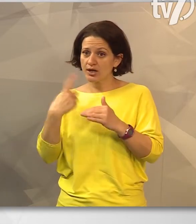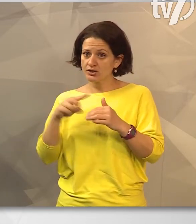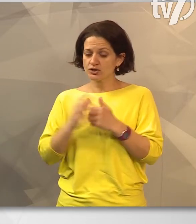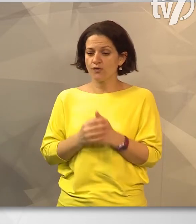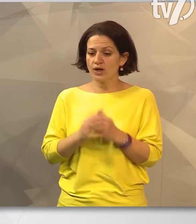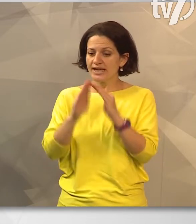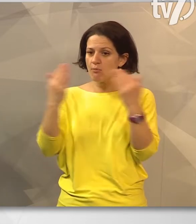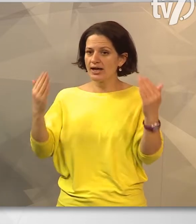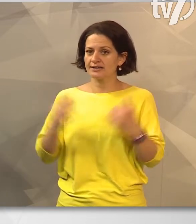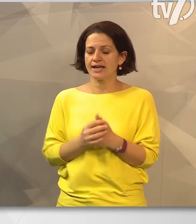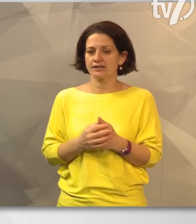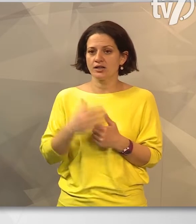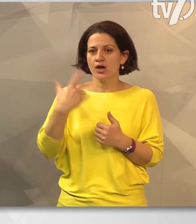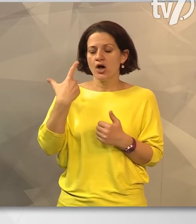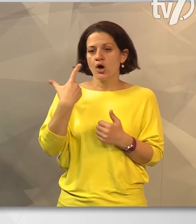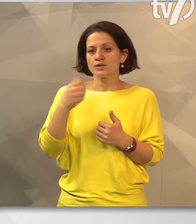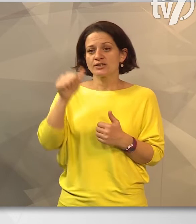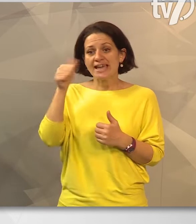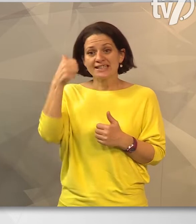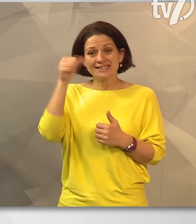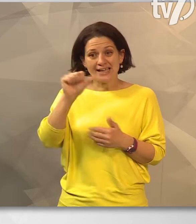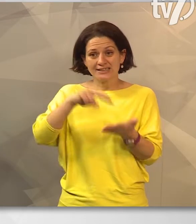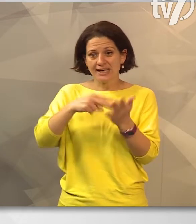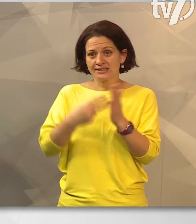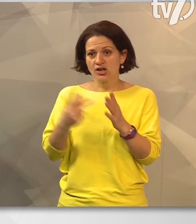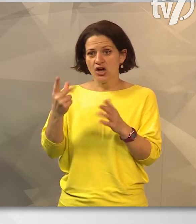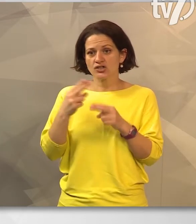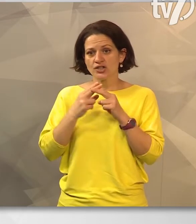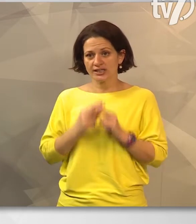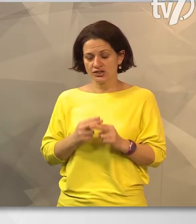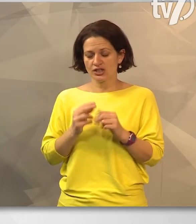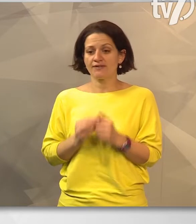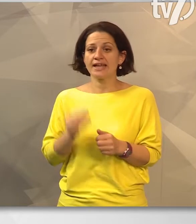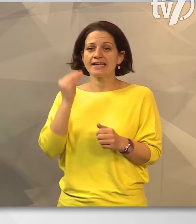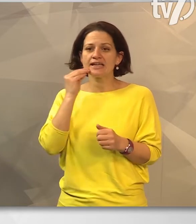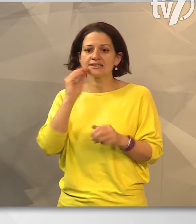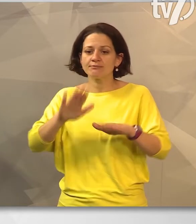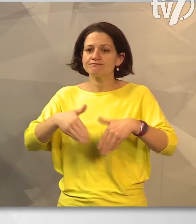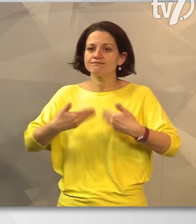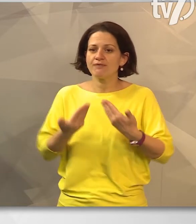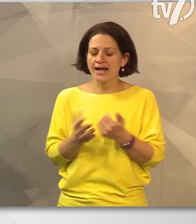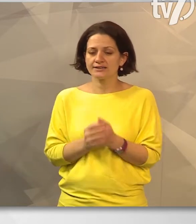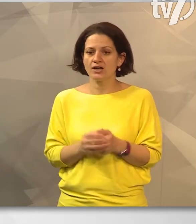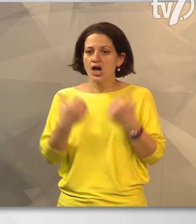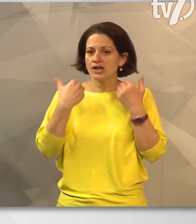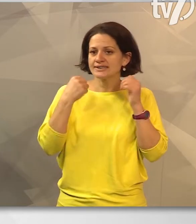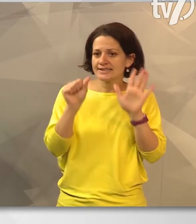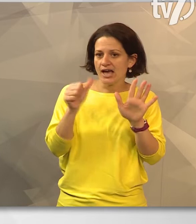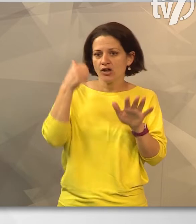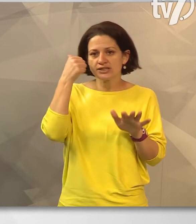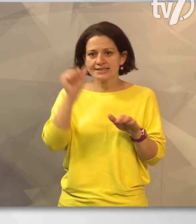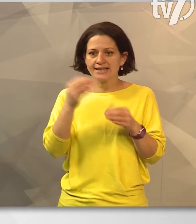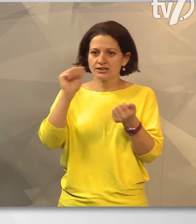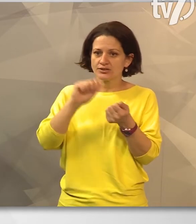is volt egy maketnek. A 21. századi technika segítségével még inkább értelmezhetővé váltak. A 16.